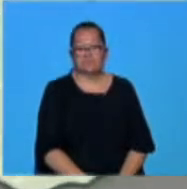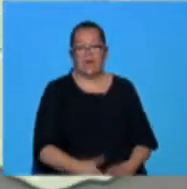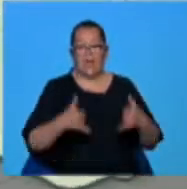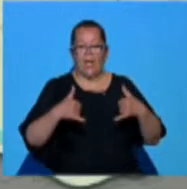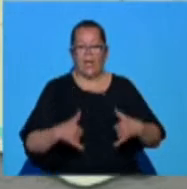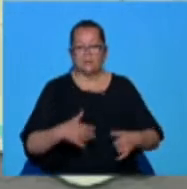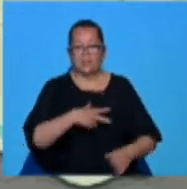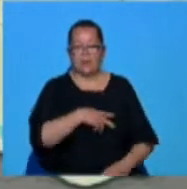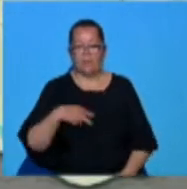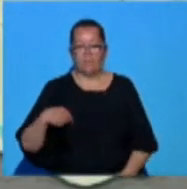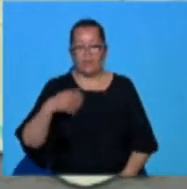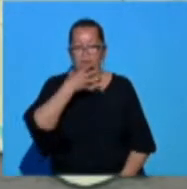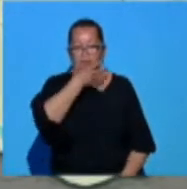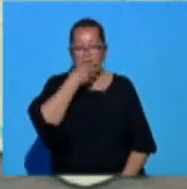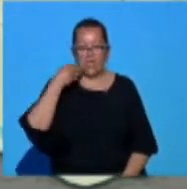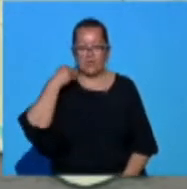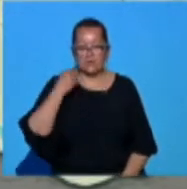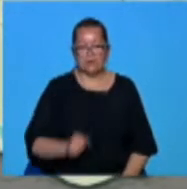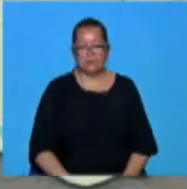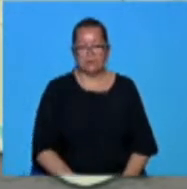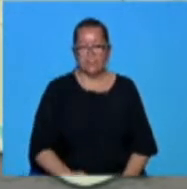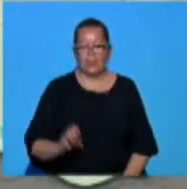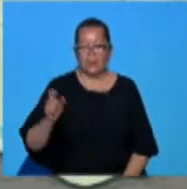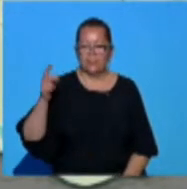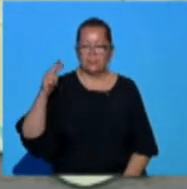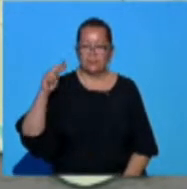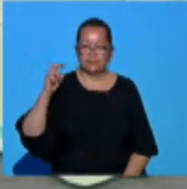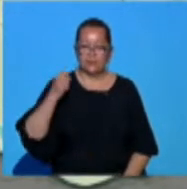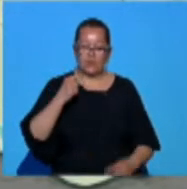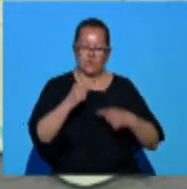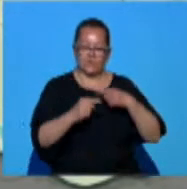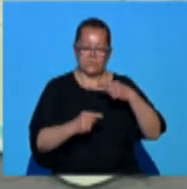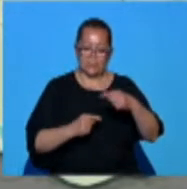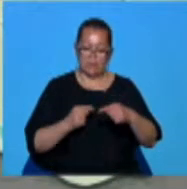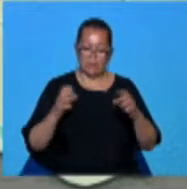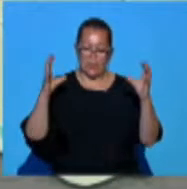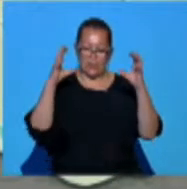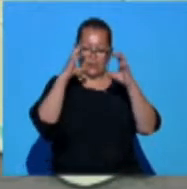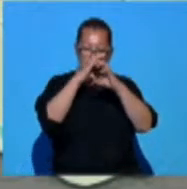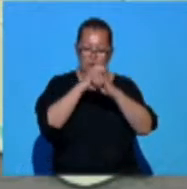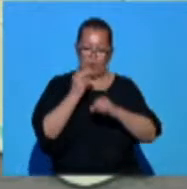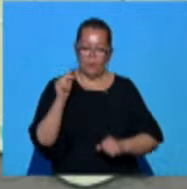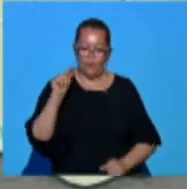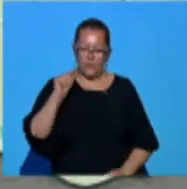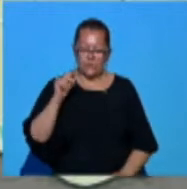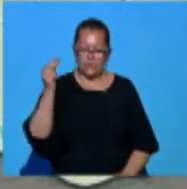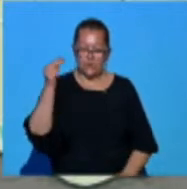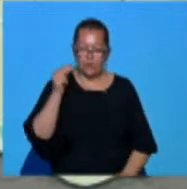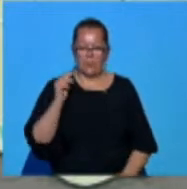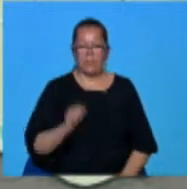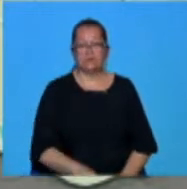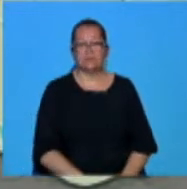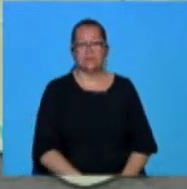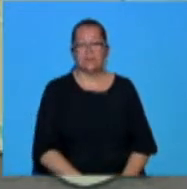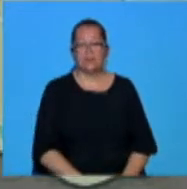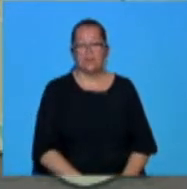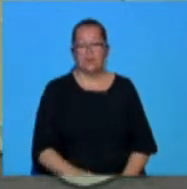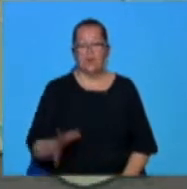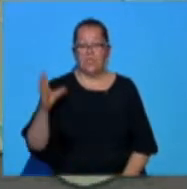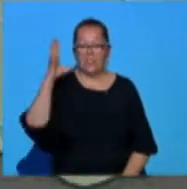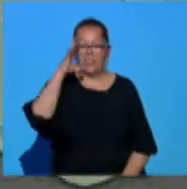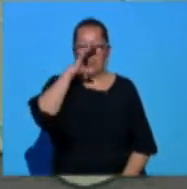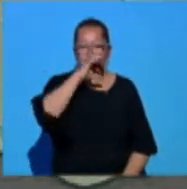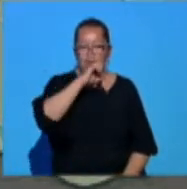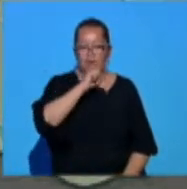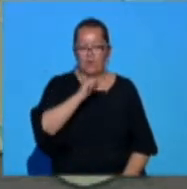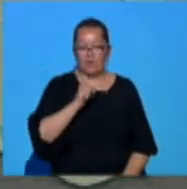Astăzi, vremea a fost caldă în sud-vestul regiunii, cerul a fost variabil cu unor ori temporar accentuate după amiază. La noapte,